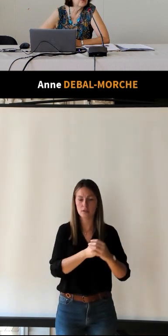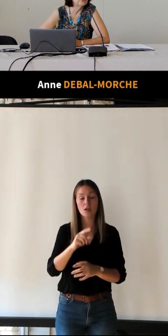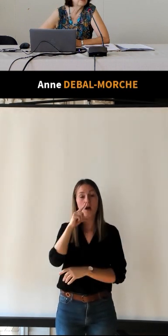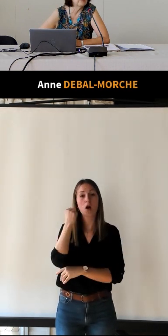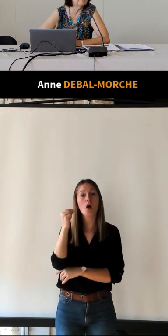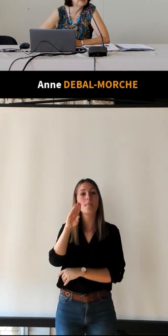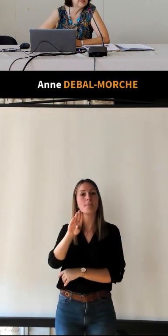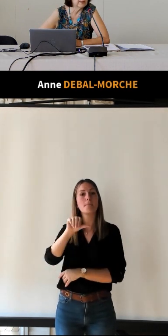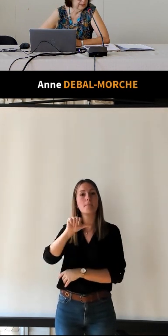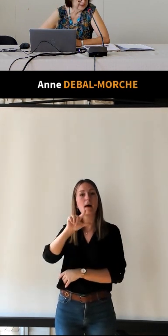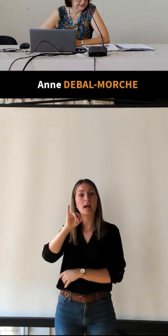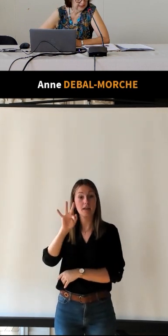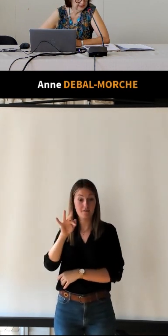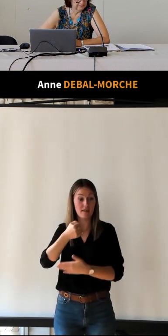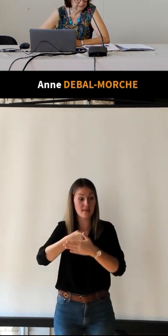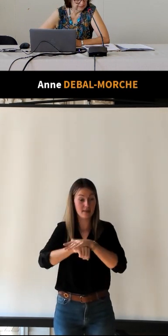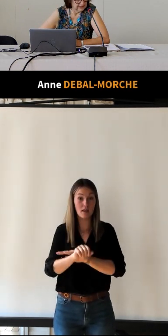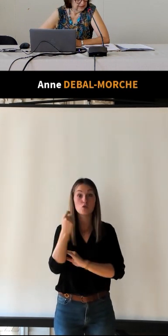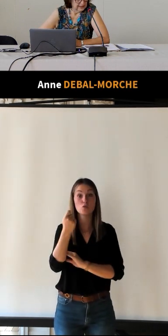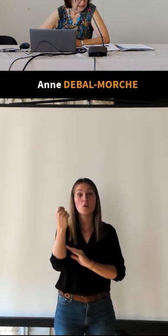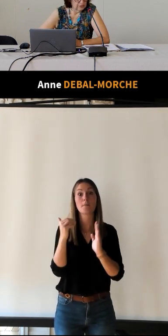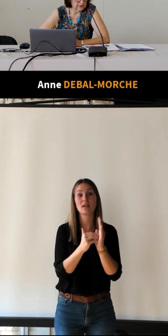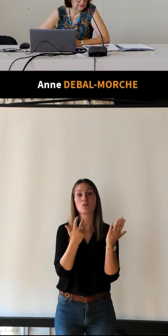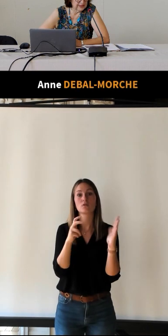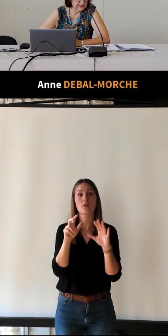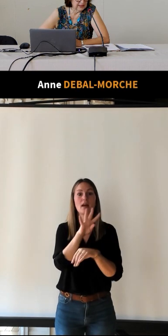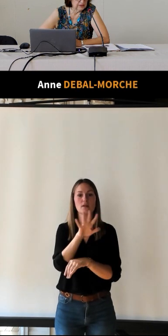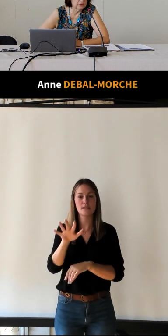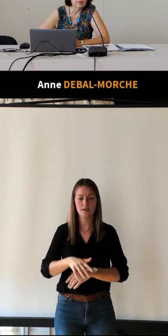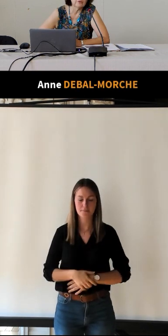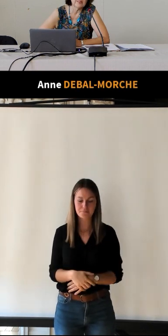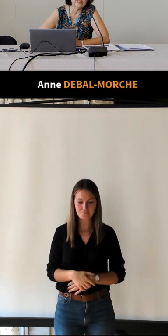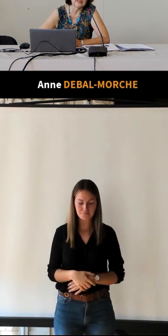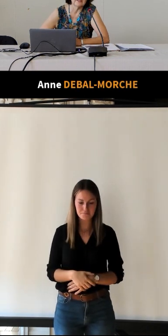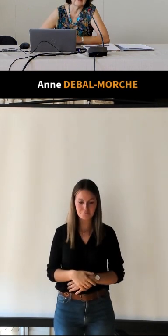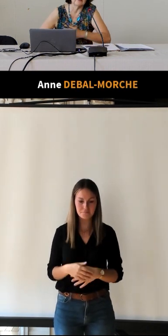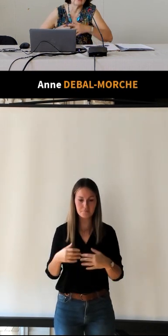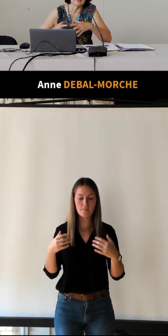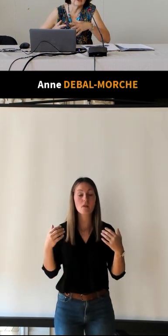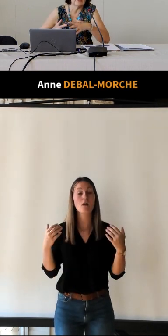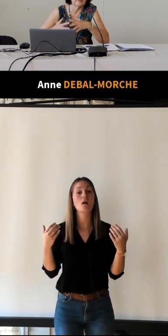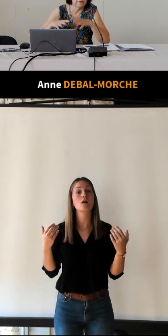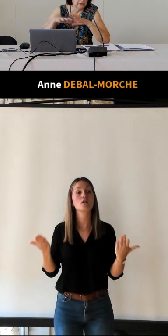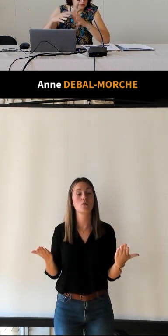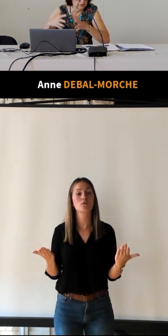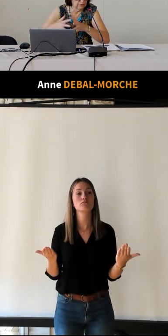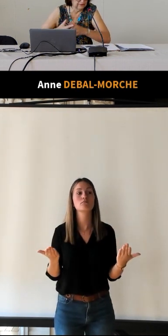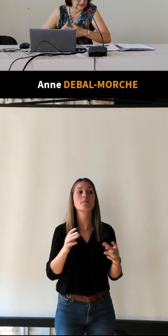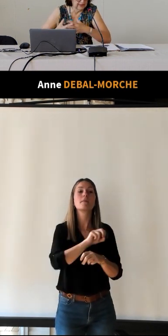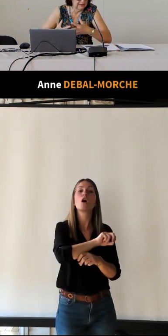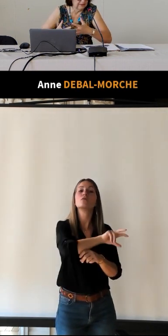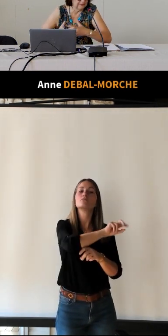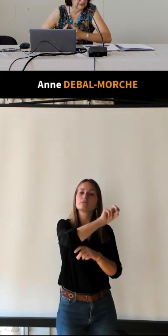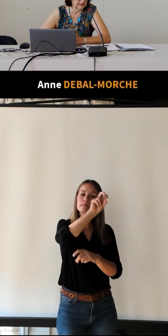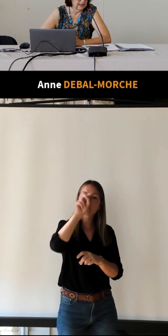est né à Tours en 1845. Et donc, en fait, il se donne aussi, le Touring Club de France, donc,